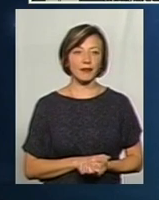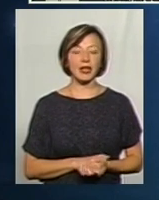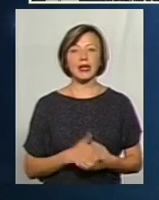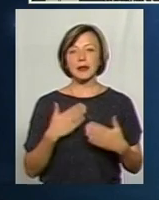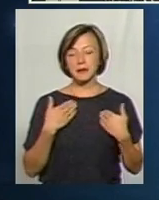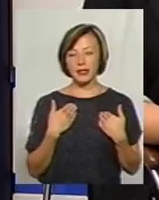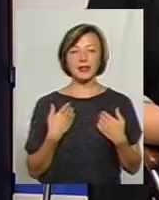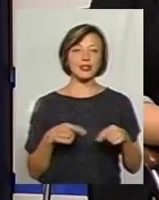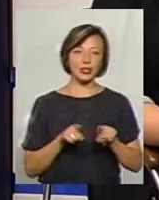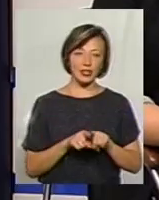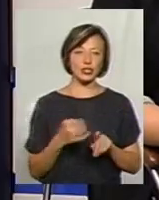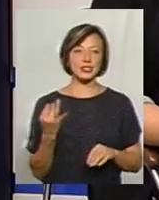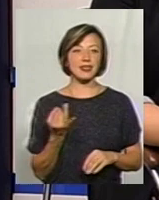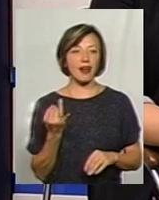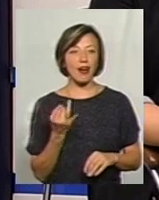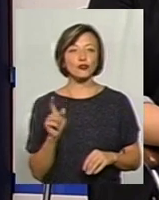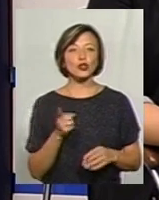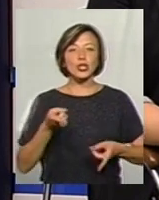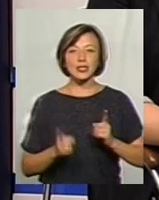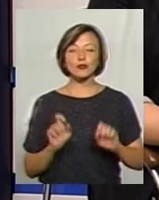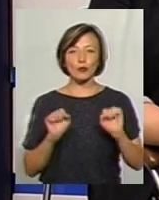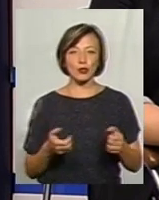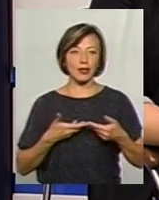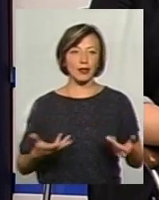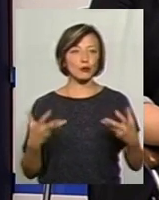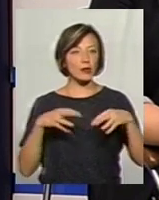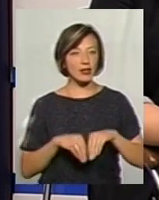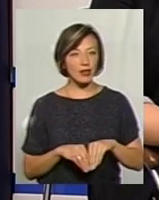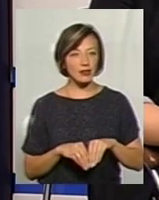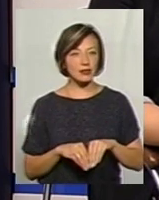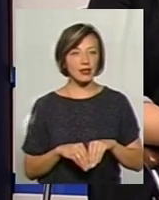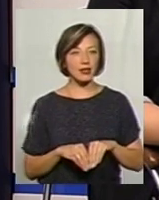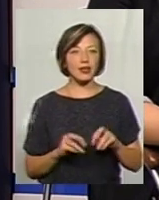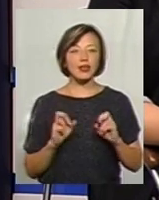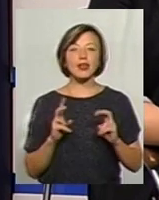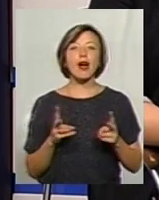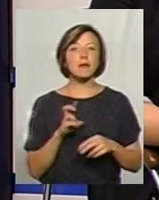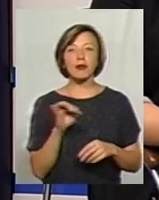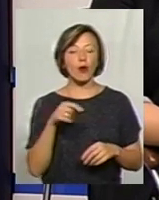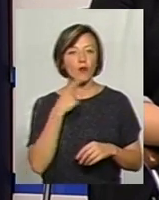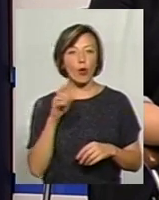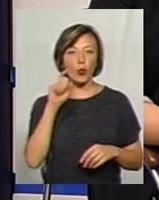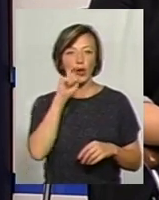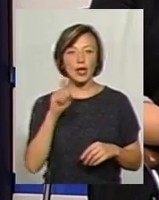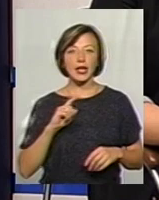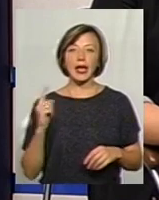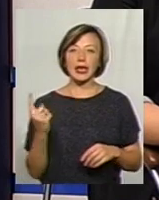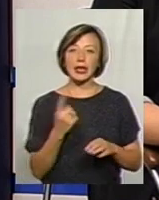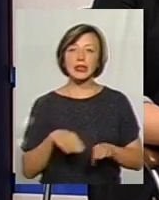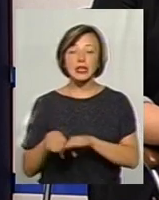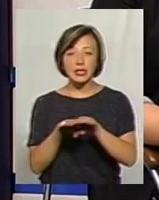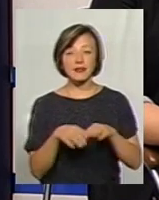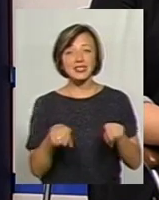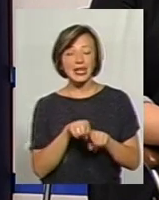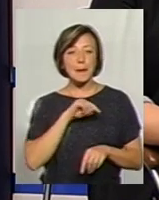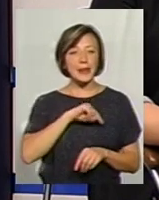мені теж цікаво, Оксана. Що ж дійсно може нас об'єднати? Але як би ми не говорили про те, що Україна єдина країна, все ж таки